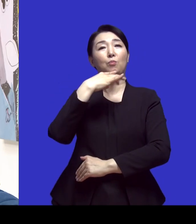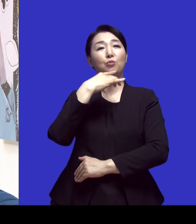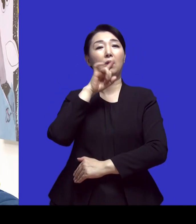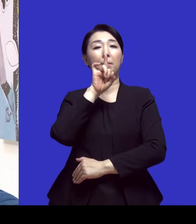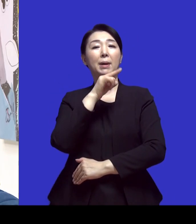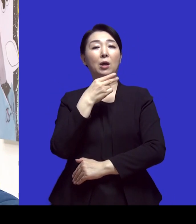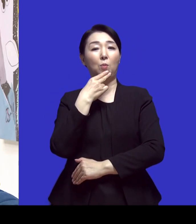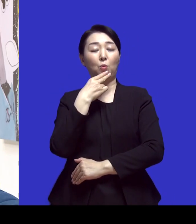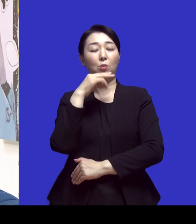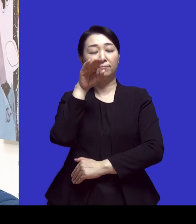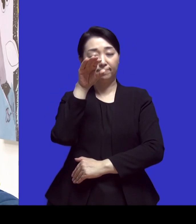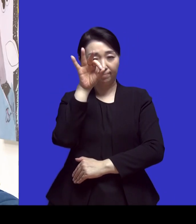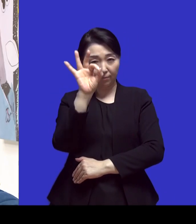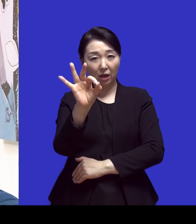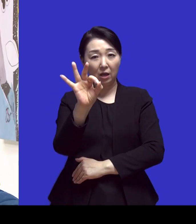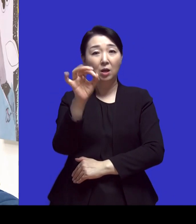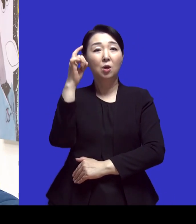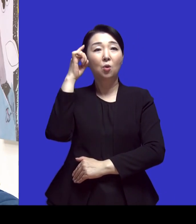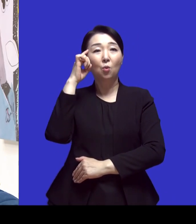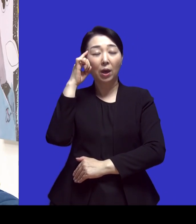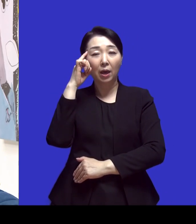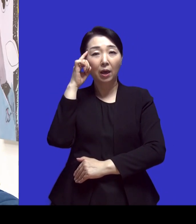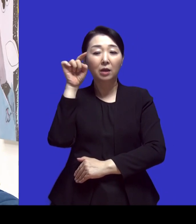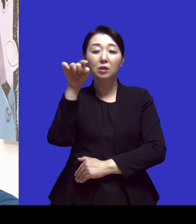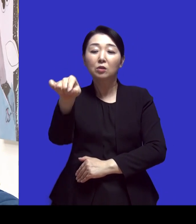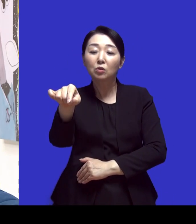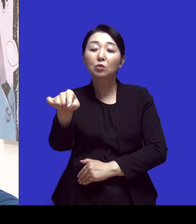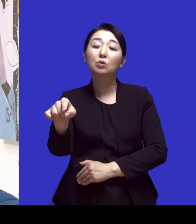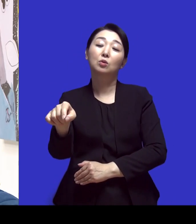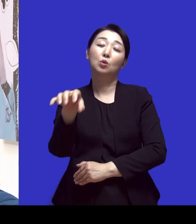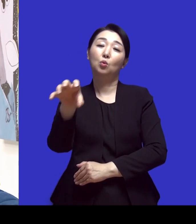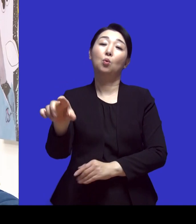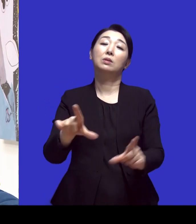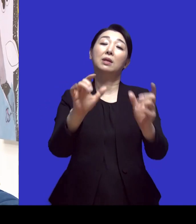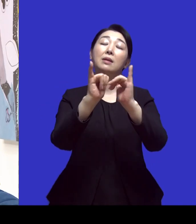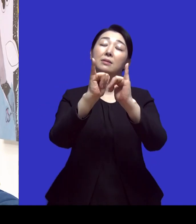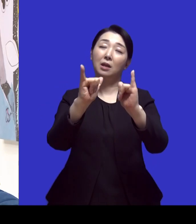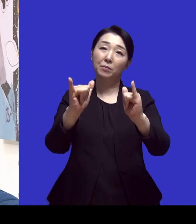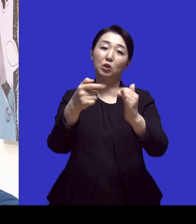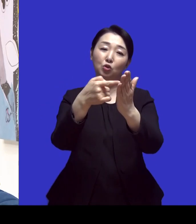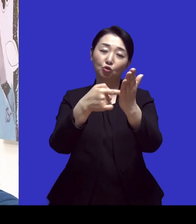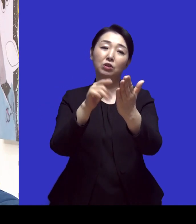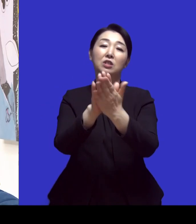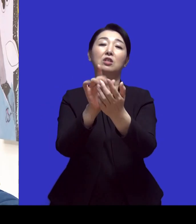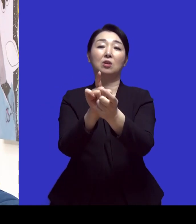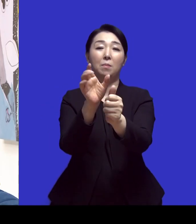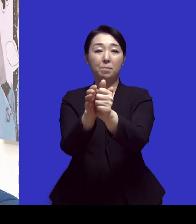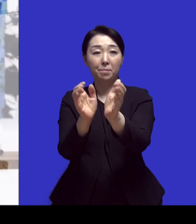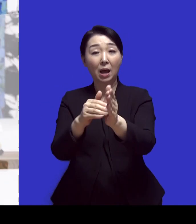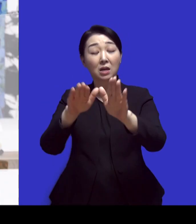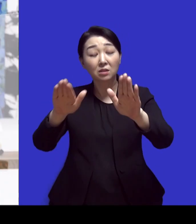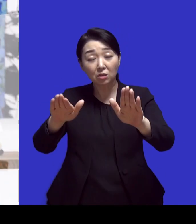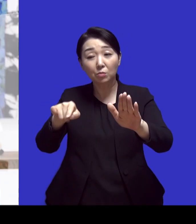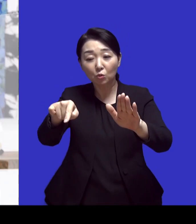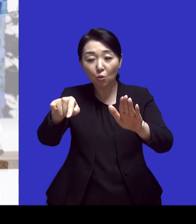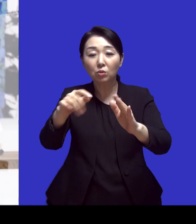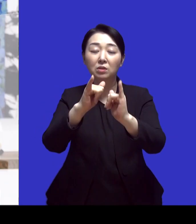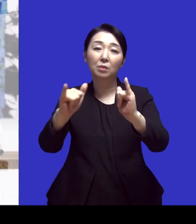안 하는 현지인들이 처음부터 끝까지 다 하고 지금 현지인 팀이 수술을 할 수 있게 됐습니다